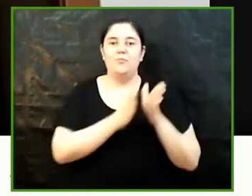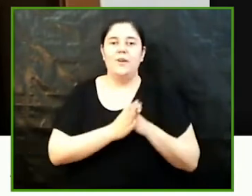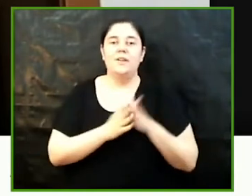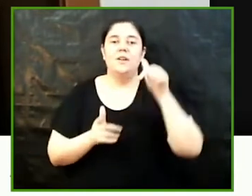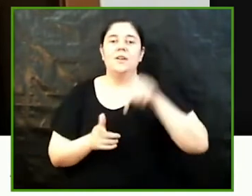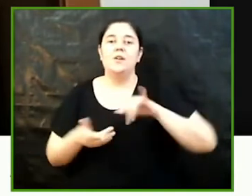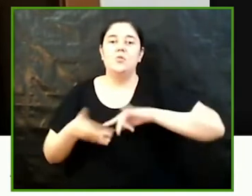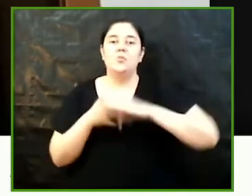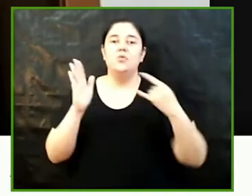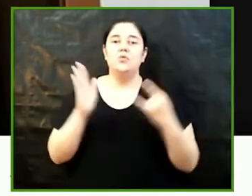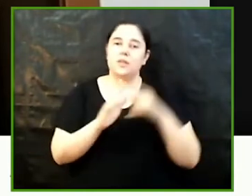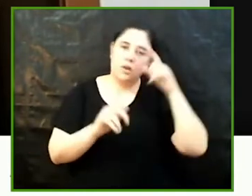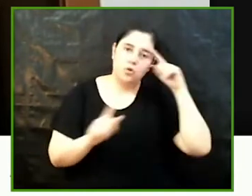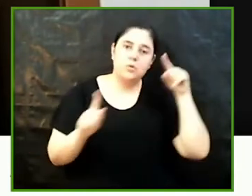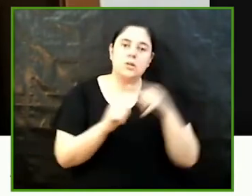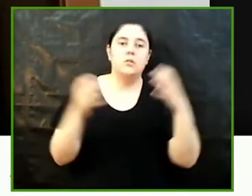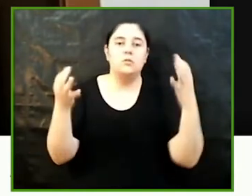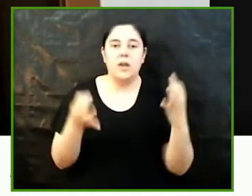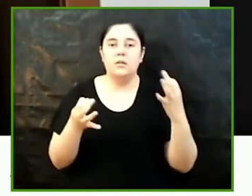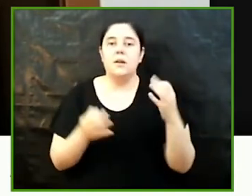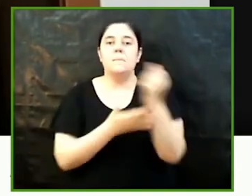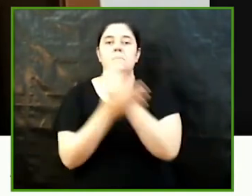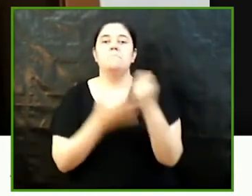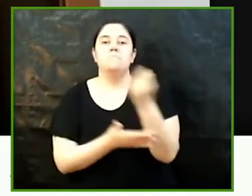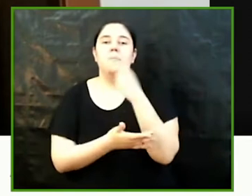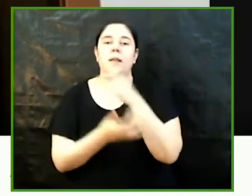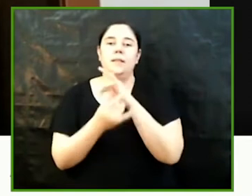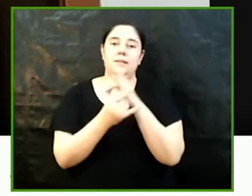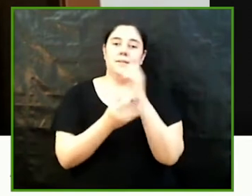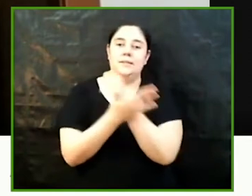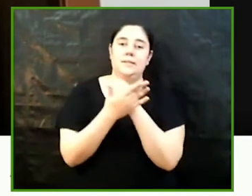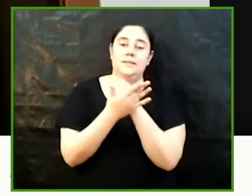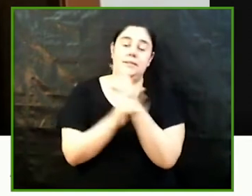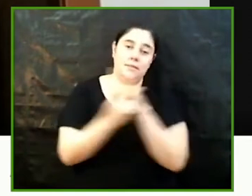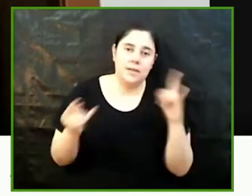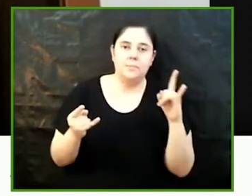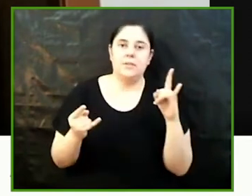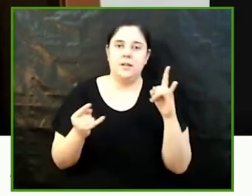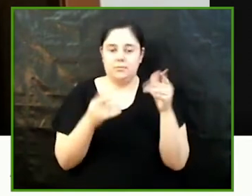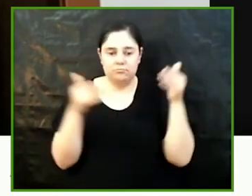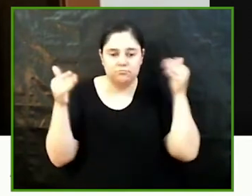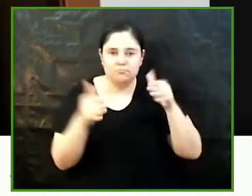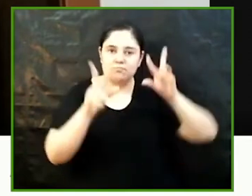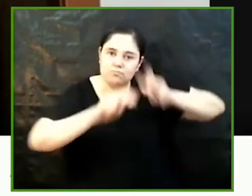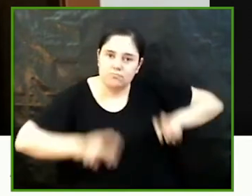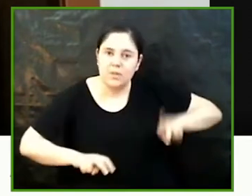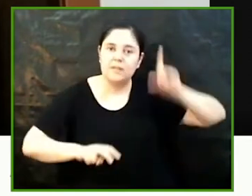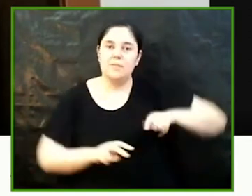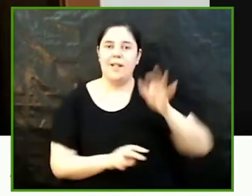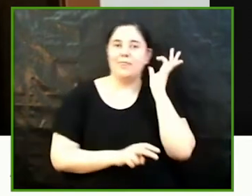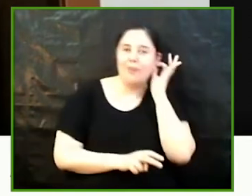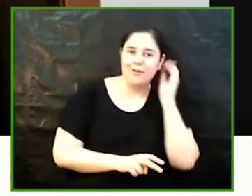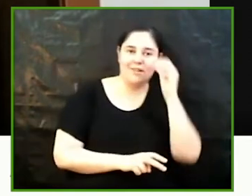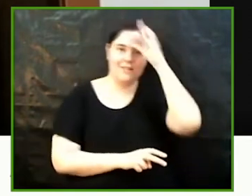Escobar història de les plantes medicinals i sobretot en la seva relació amb les dones i els sabers locals que no només es tanquen en l'oblit